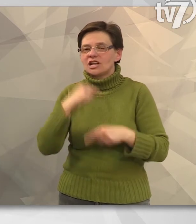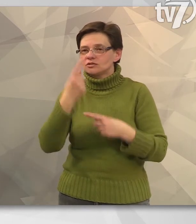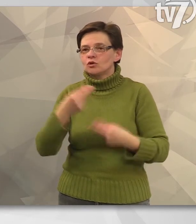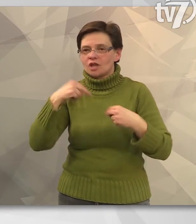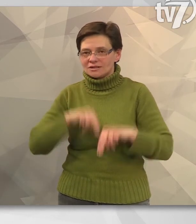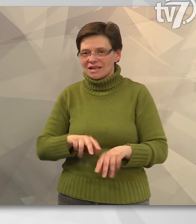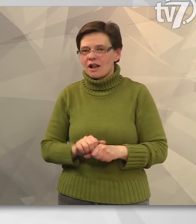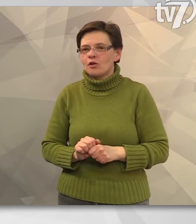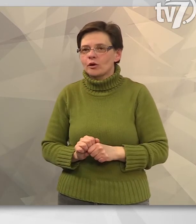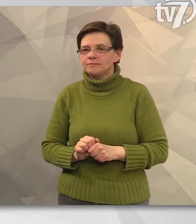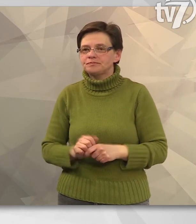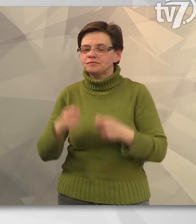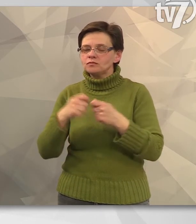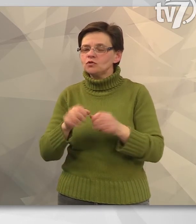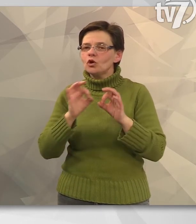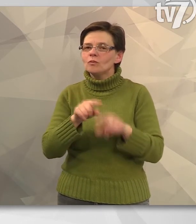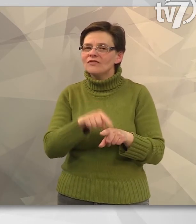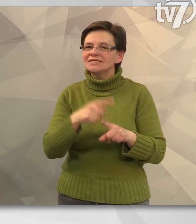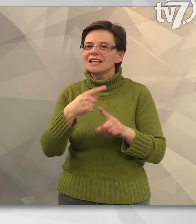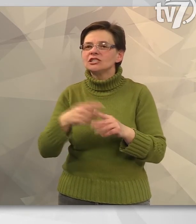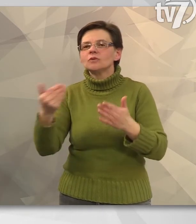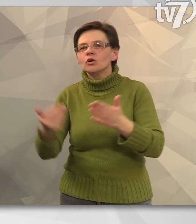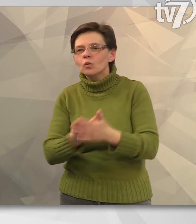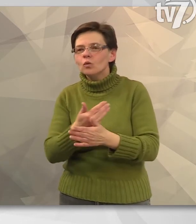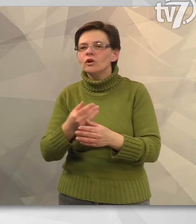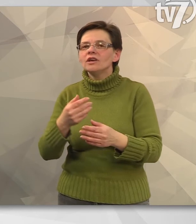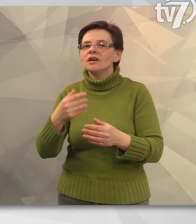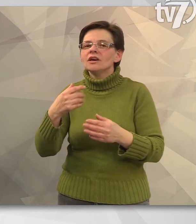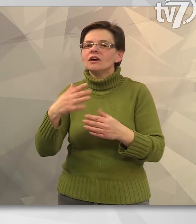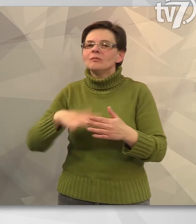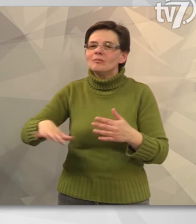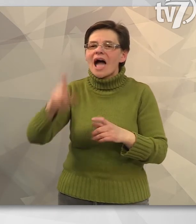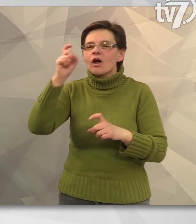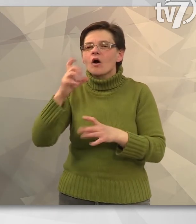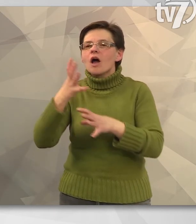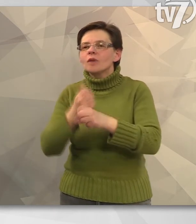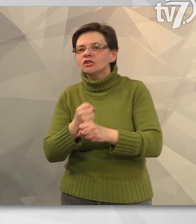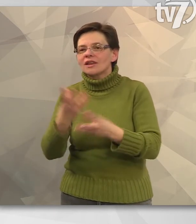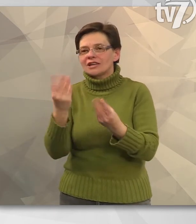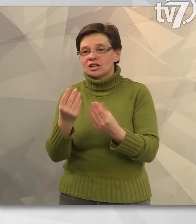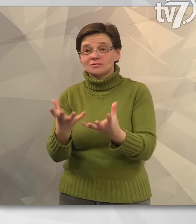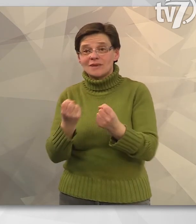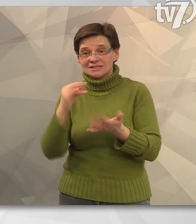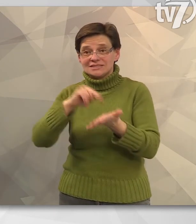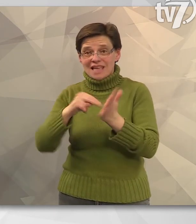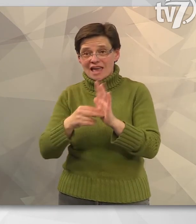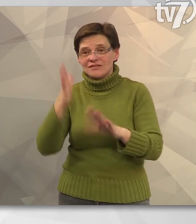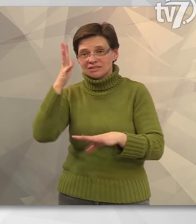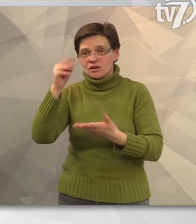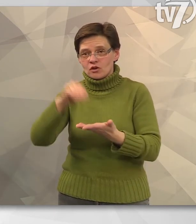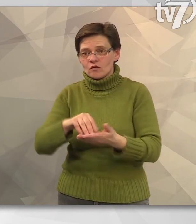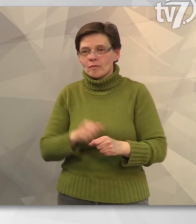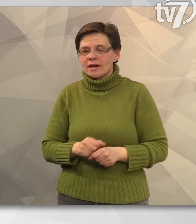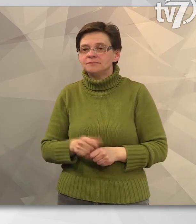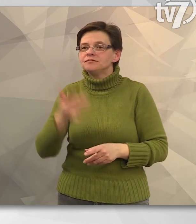tette hozzá az Egyesület elnöke. A klub vezetése emellett új pályakarban tartási eszközök beszerzését is tervezi a